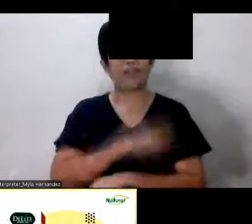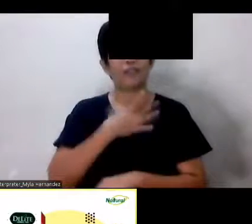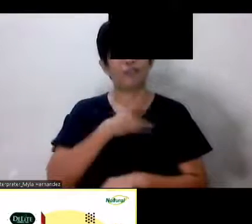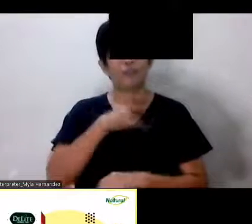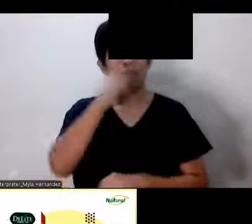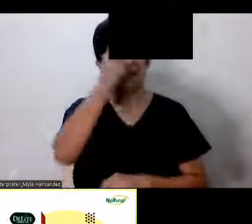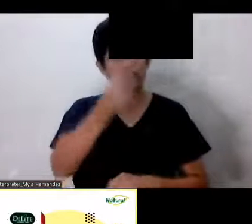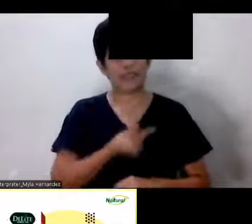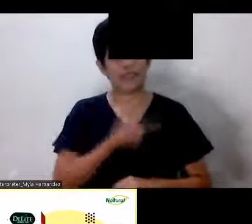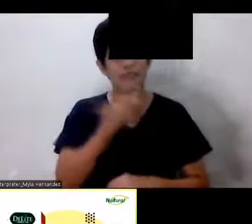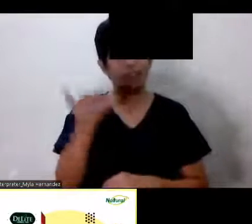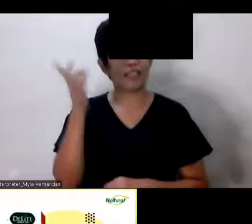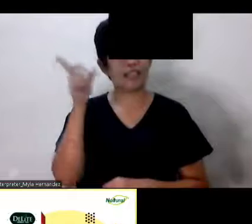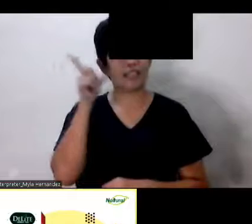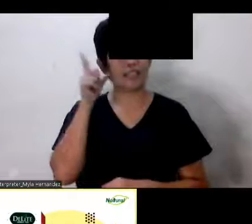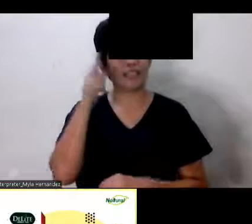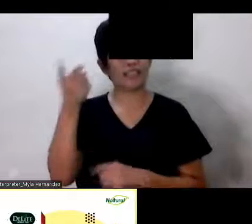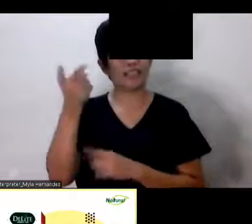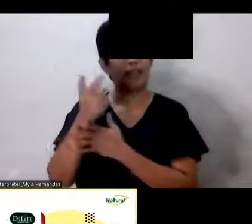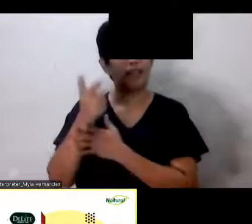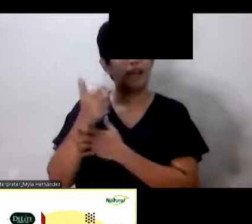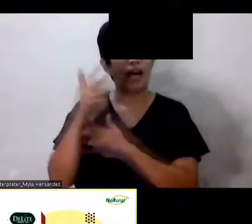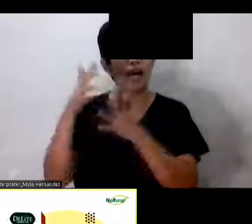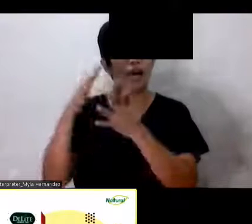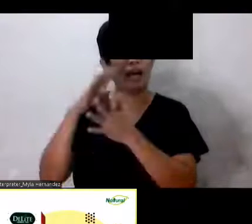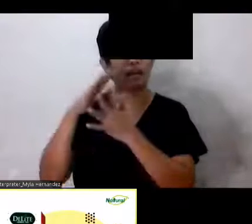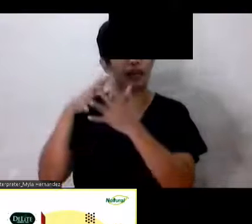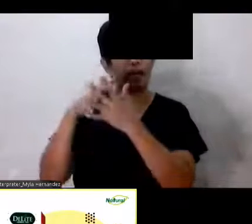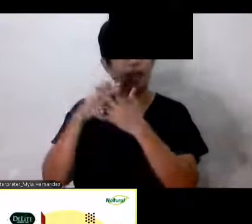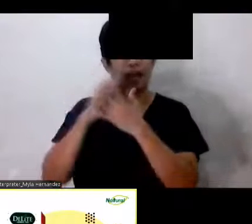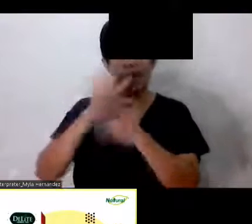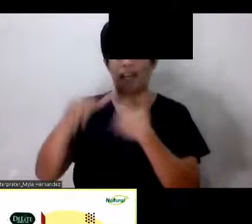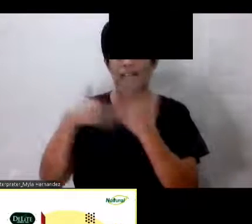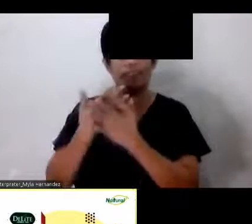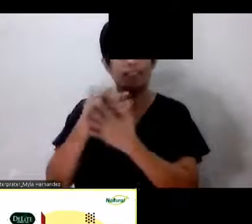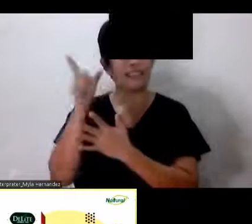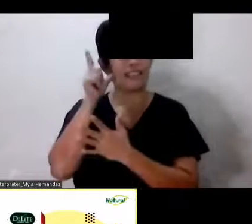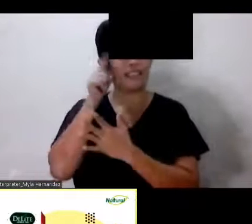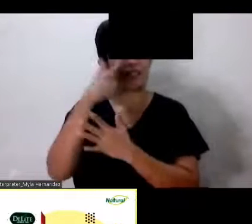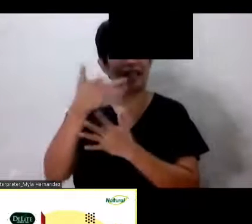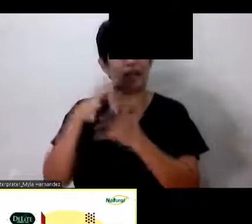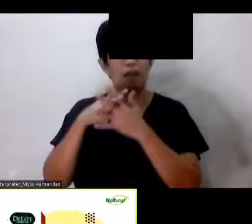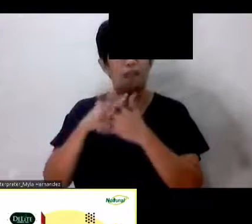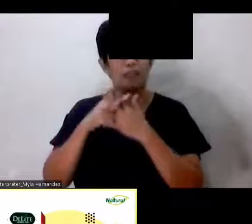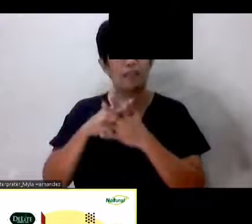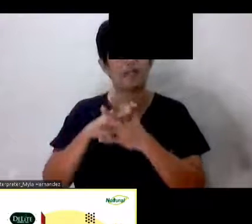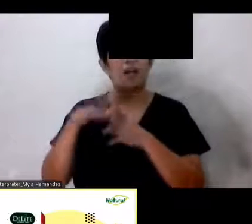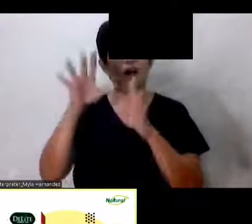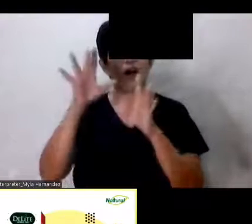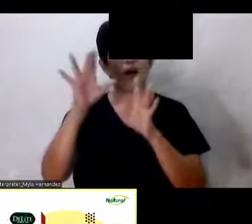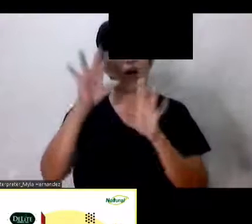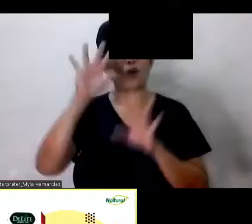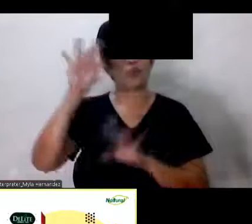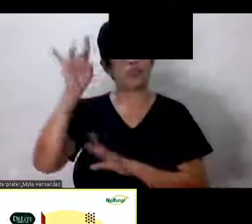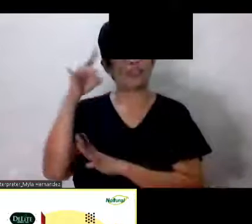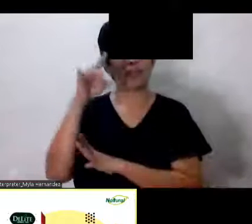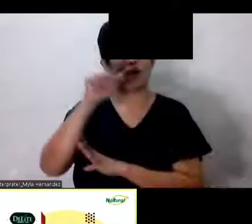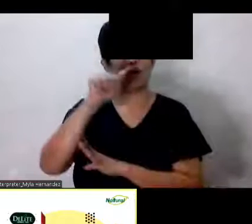nakikinig na sa atin sa Amerika Lahat ang mga nakikinig sa atin sa Amerika Lahat nakikinig sa Australia Singapore